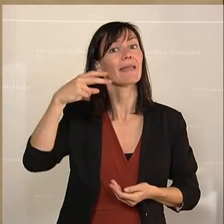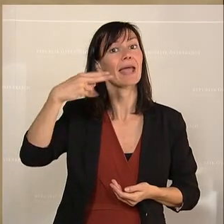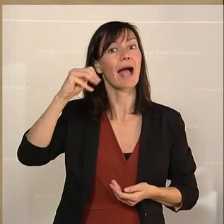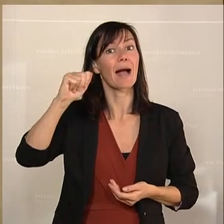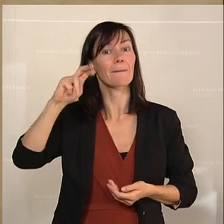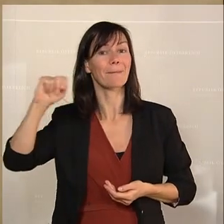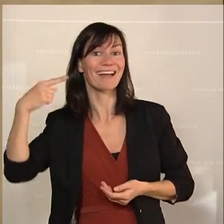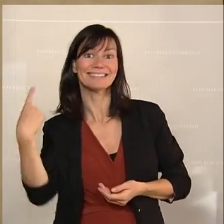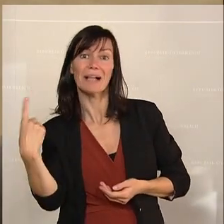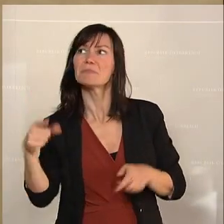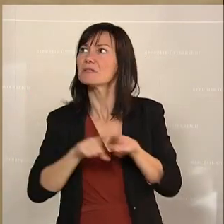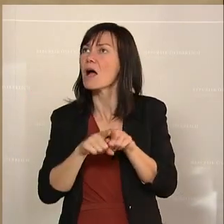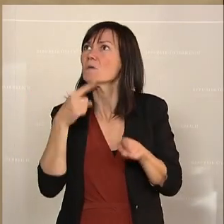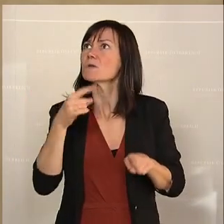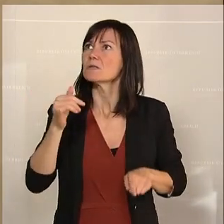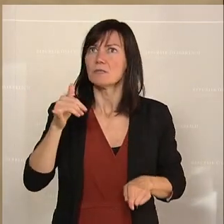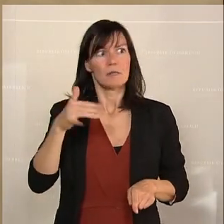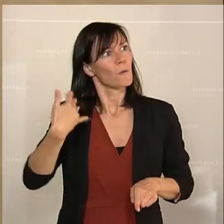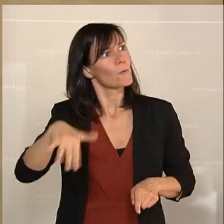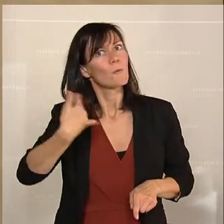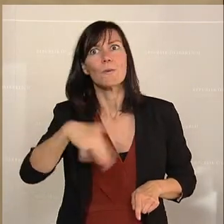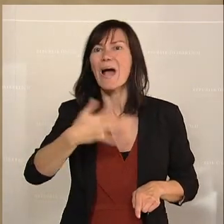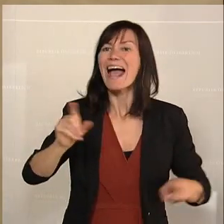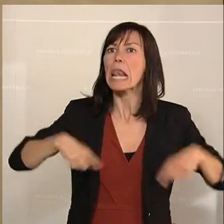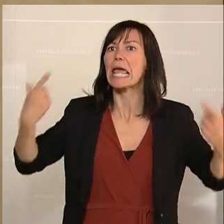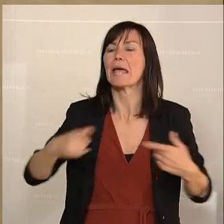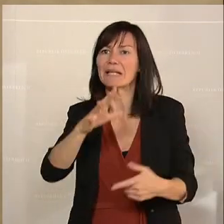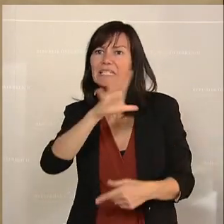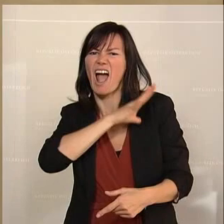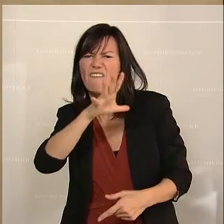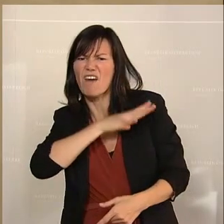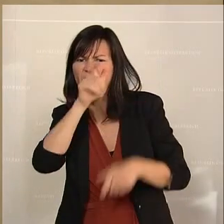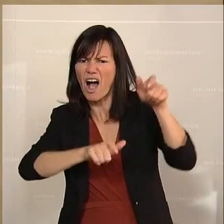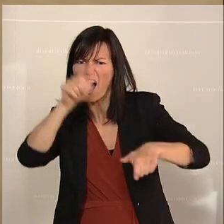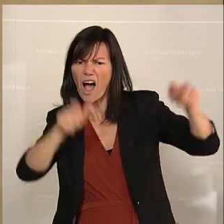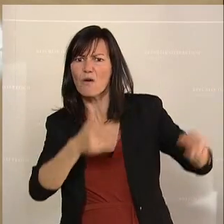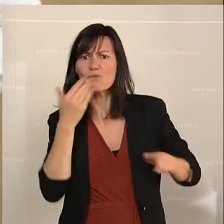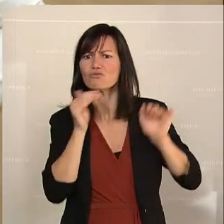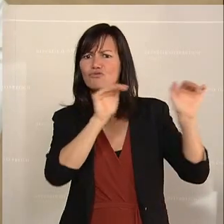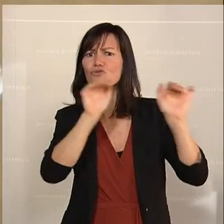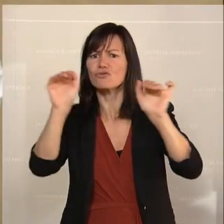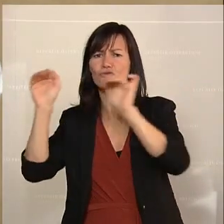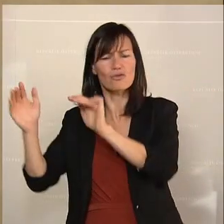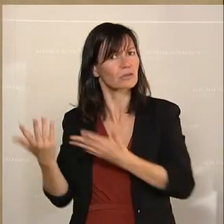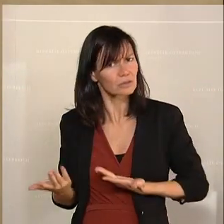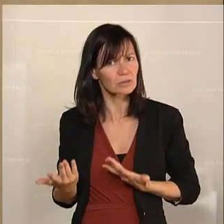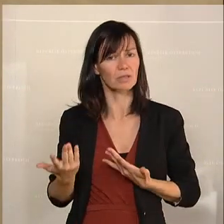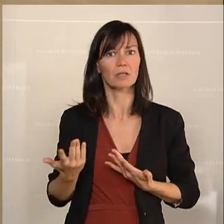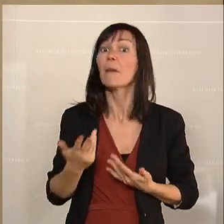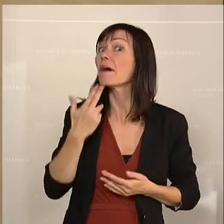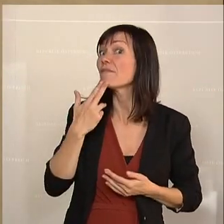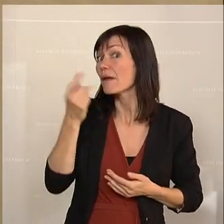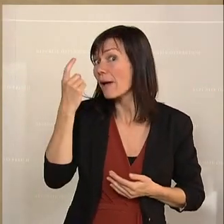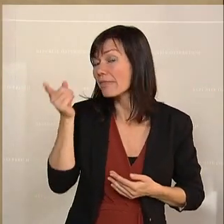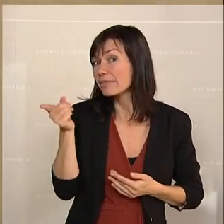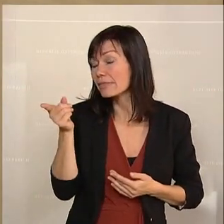halten, gemeint hat er damit alte Frauen, die sich beim Spazierengehen auf die Parkbank gesetzt hat. Das war die ÖVP. Sie haben die Bundesgärten in